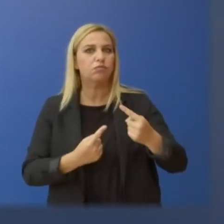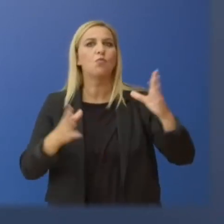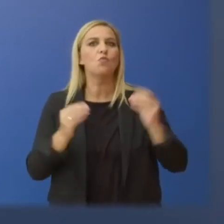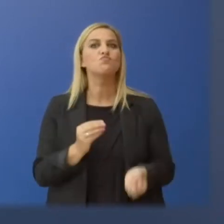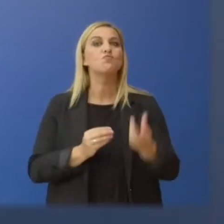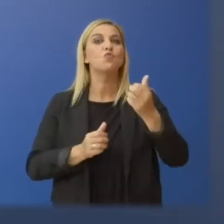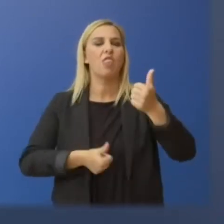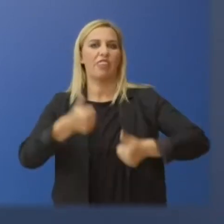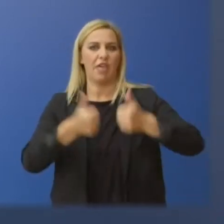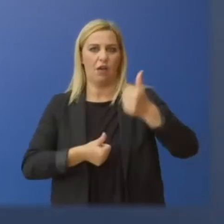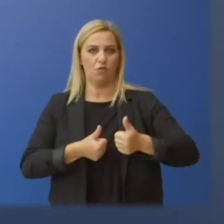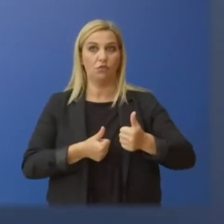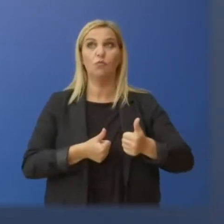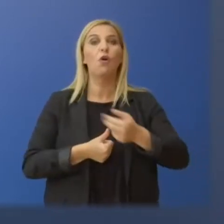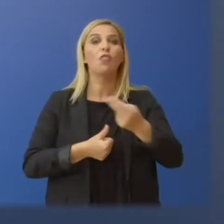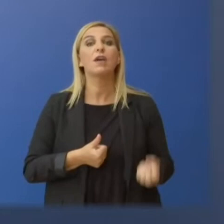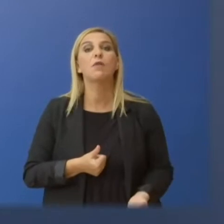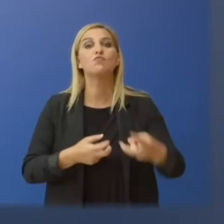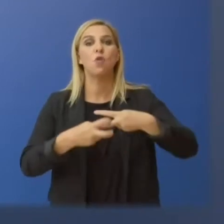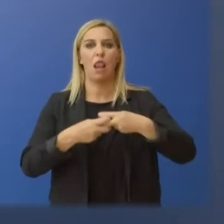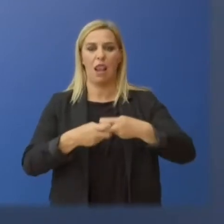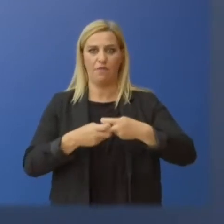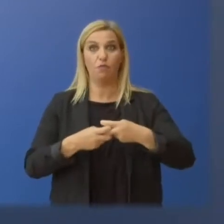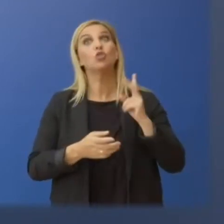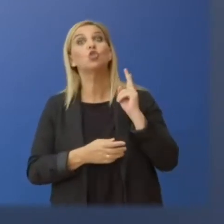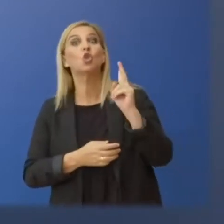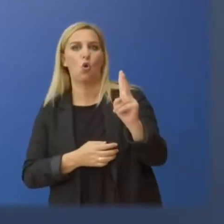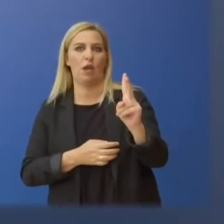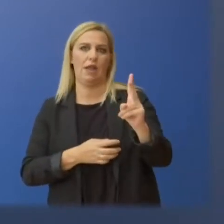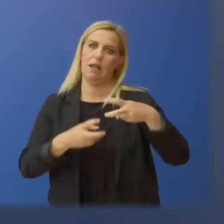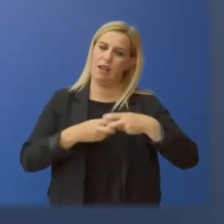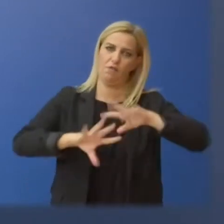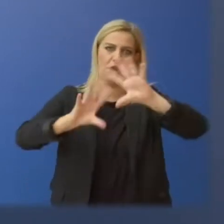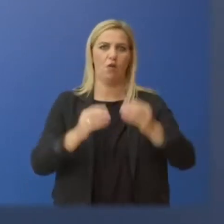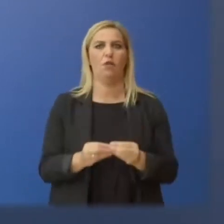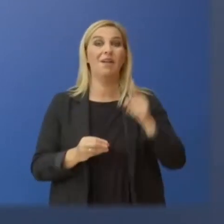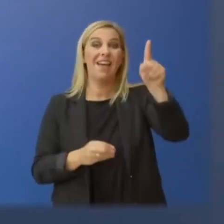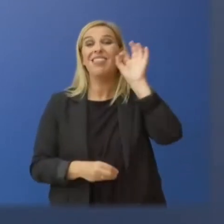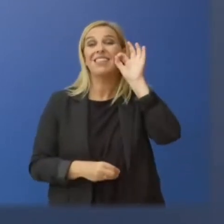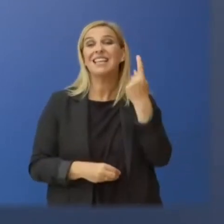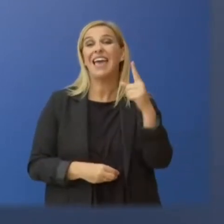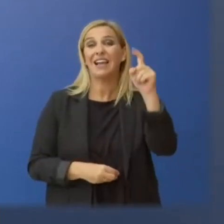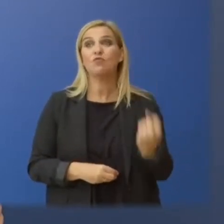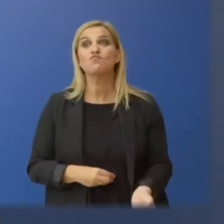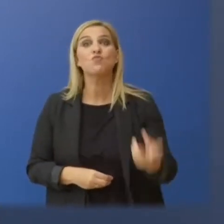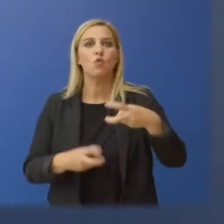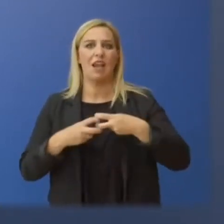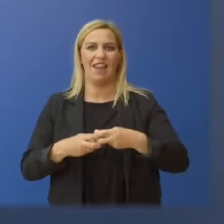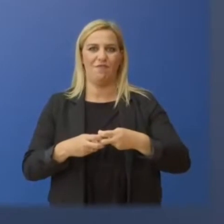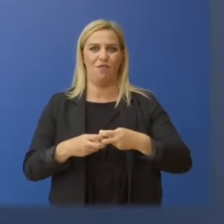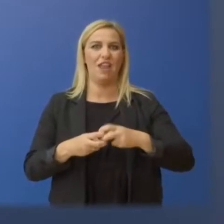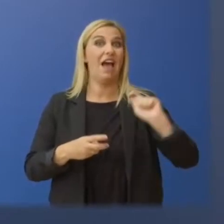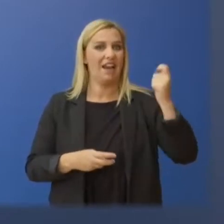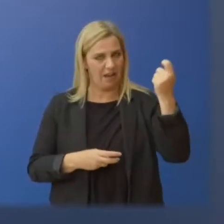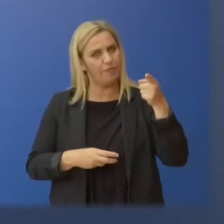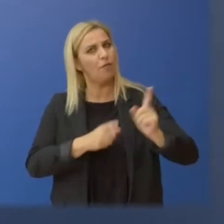αρφορά 700 καινούργια οχήματα εκ των οποίων τα 200 είναι τρόλοι. Στη Θεσσαλονίκη, 110 καινούργια ηλεκτρικά λεωφορεία κυκλοφορούν στους δρόμους